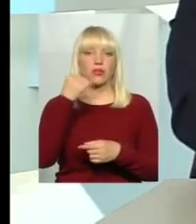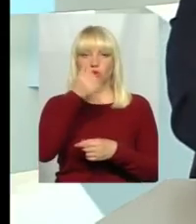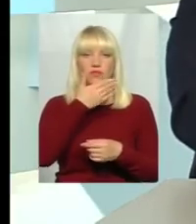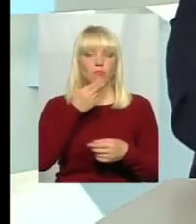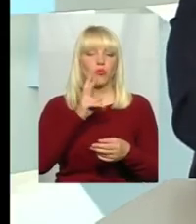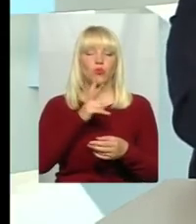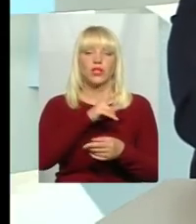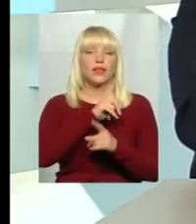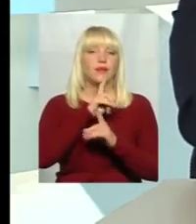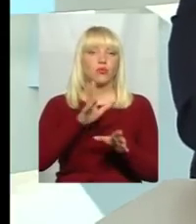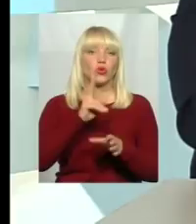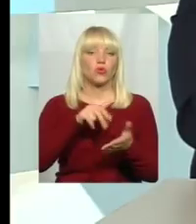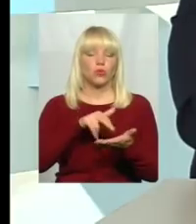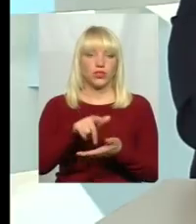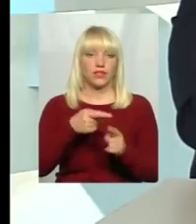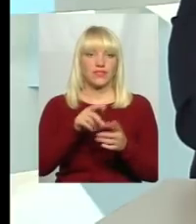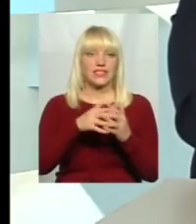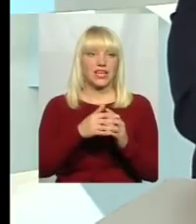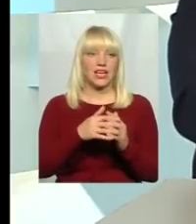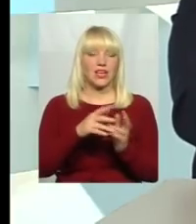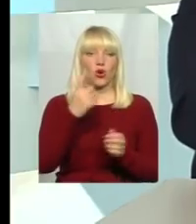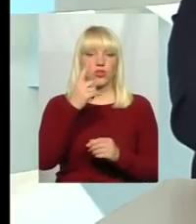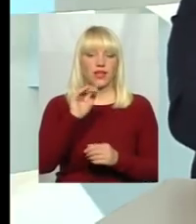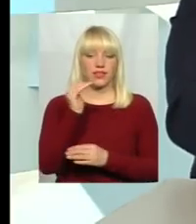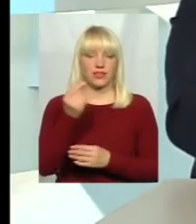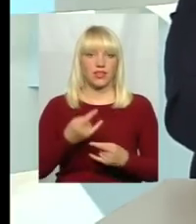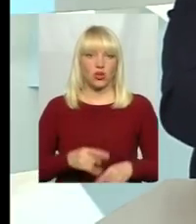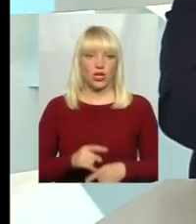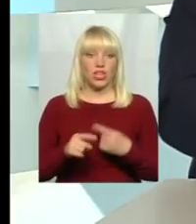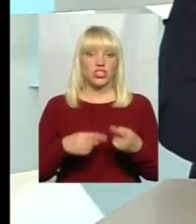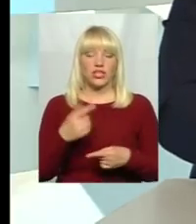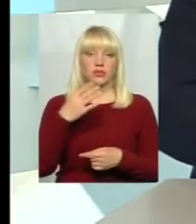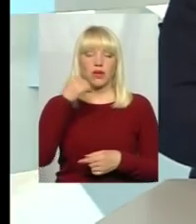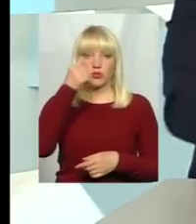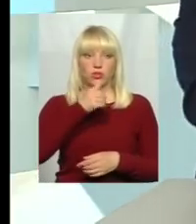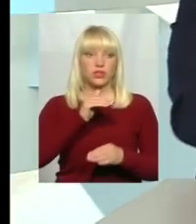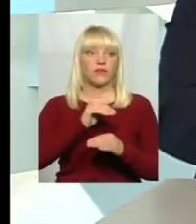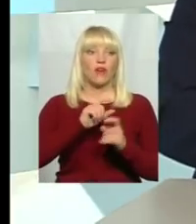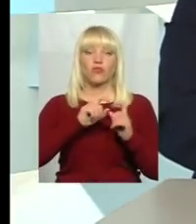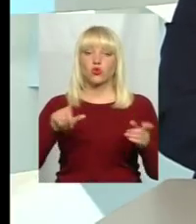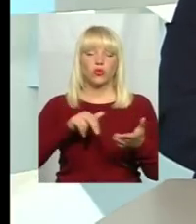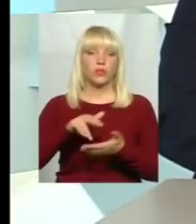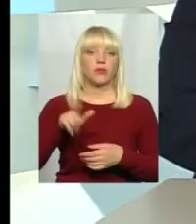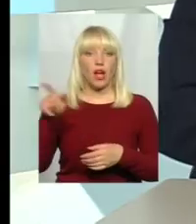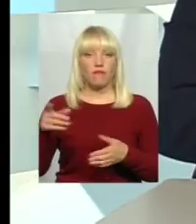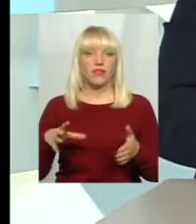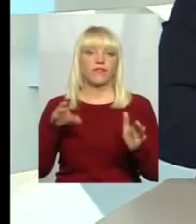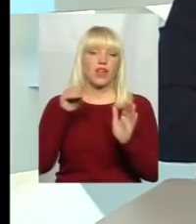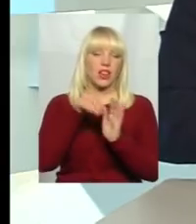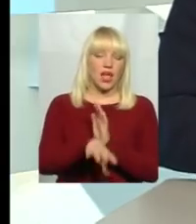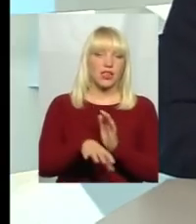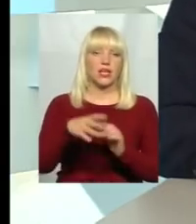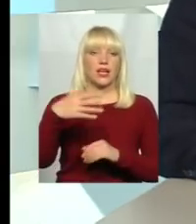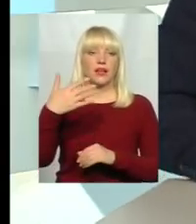Тому що демографічна така, що в селі одна дитина народжується. Через 5 років в школу не йдуть. Клали там 5 чи 10 мільйонів. Тому